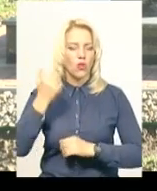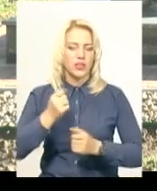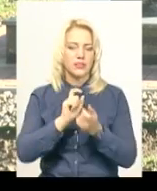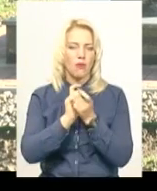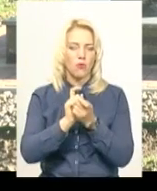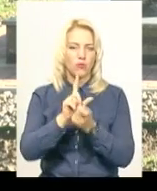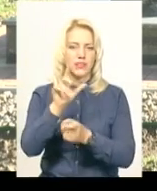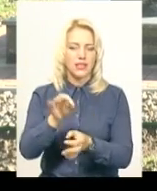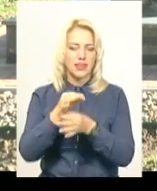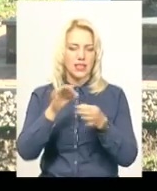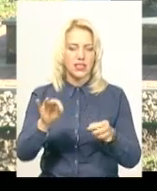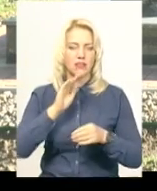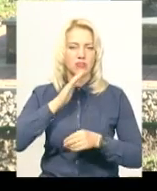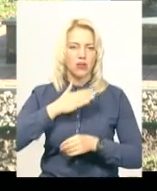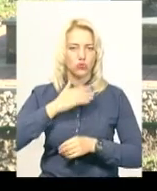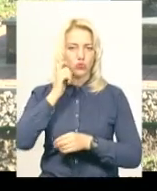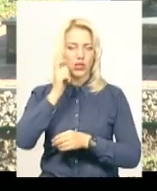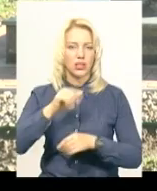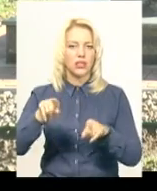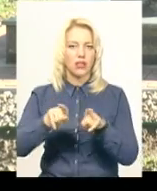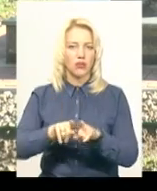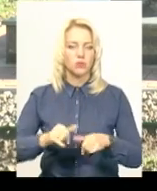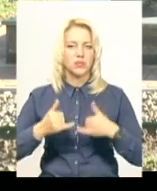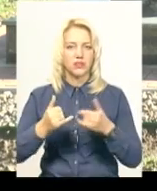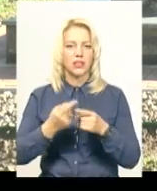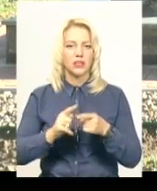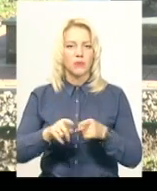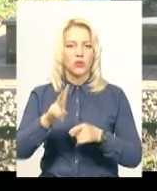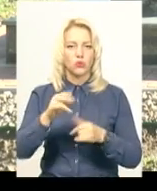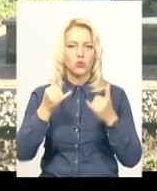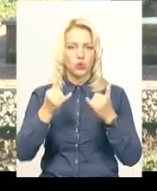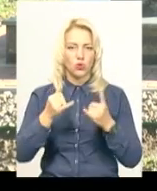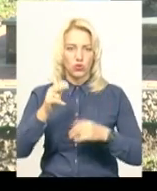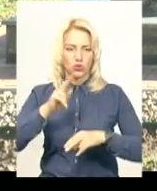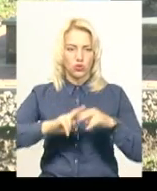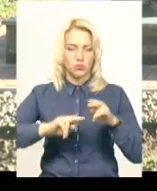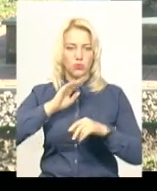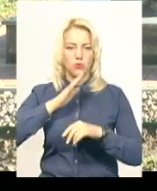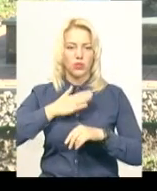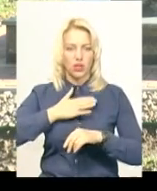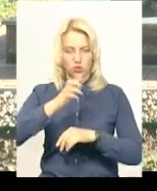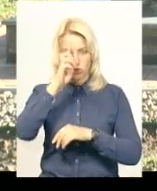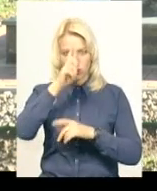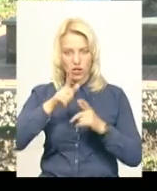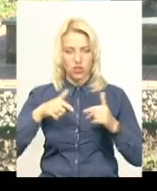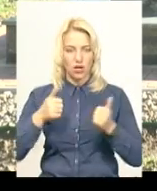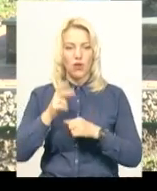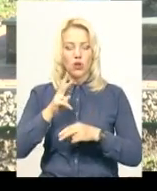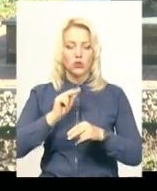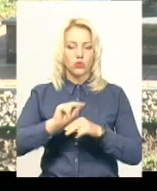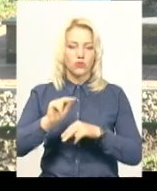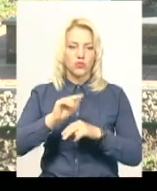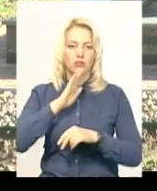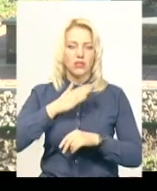свободи нашої країни, але також ми присвятили його і тим, хто сьогодні розбудовує нашу країну, хто вчить наших дітей, нашій рідній